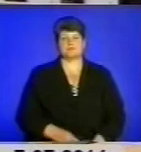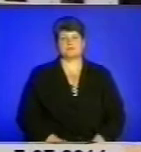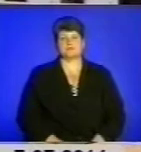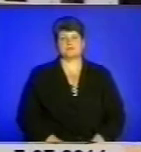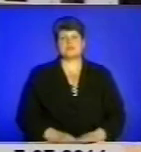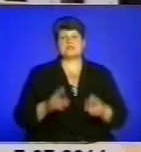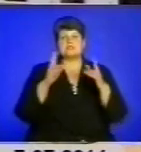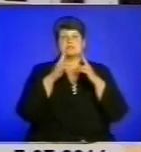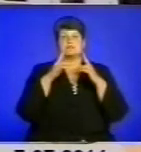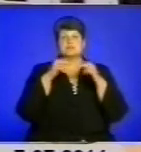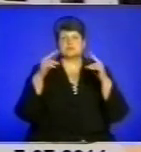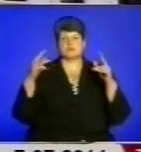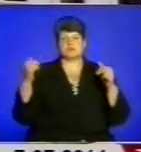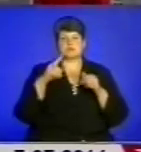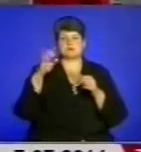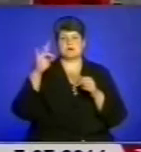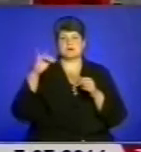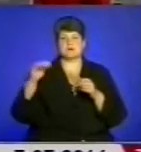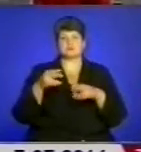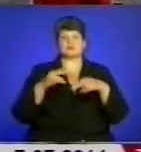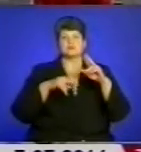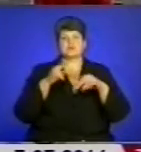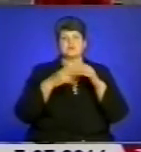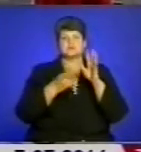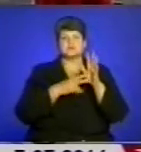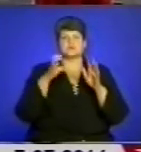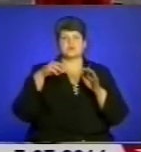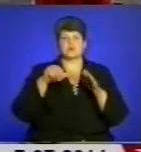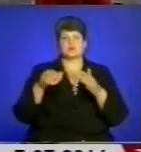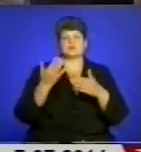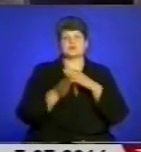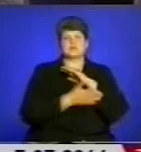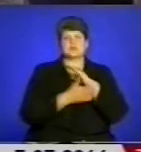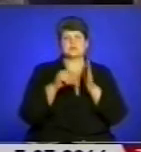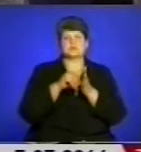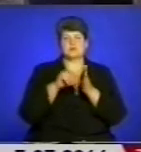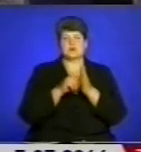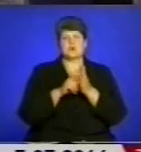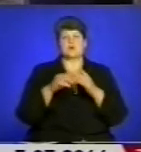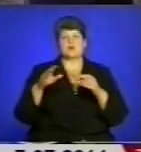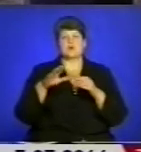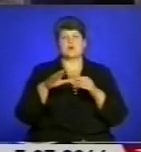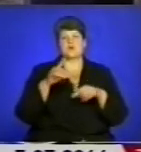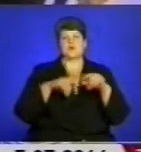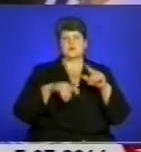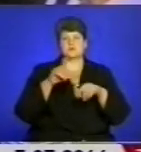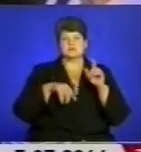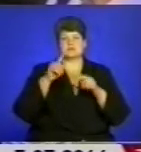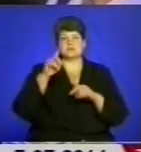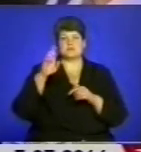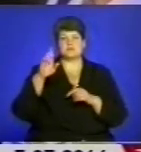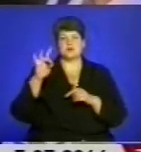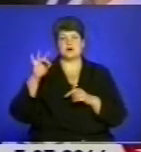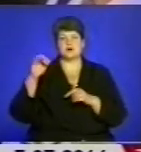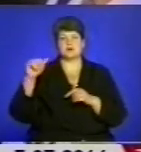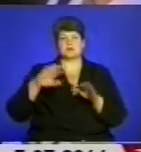Збараський замок збудований на початку 17-го століття останніми представниками роду князів Збараських. Далі споруда належала